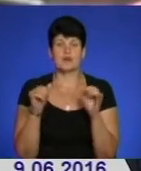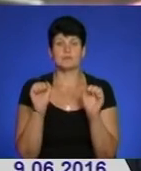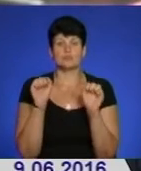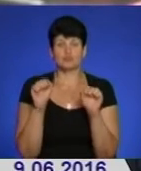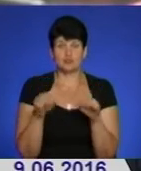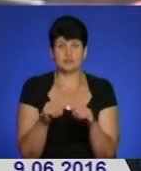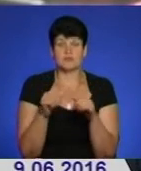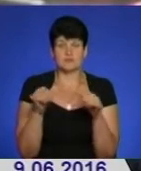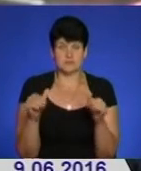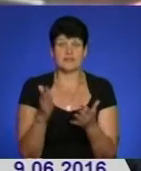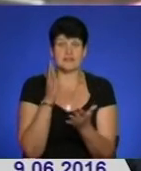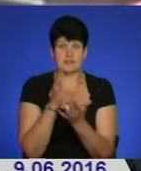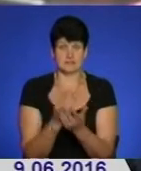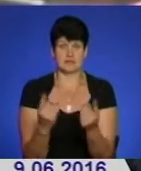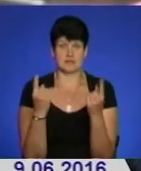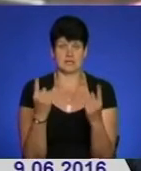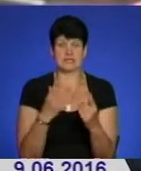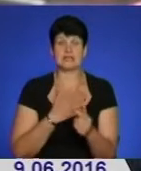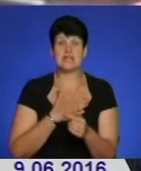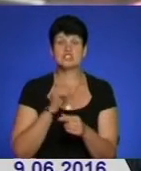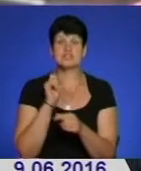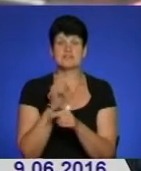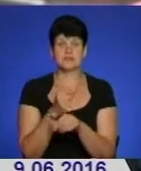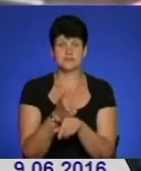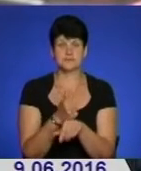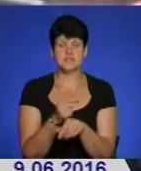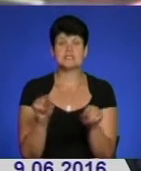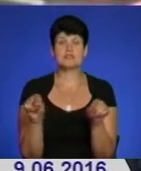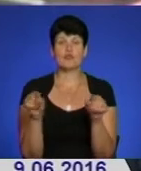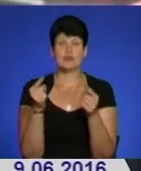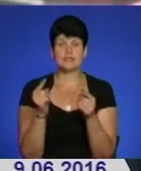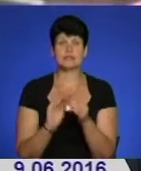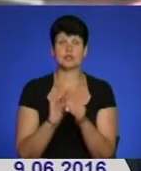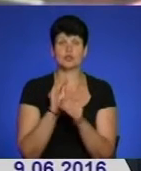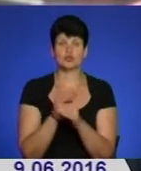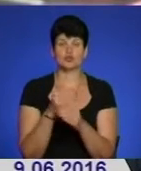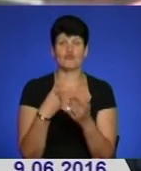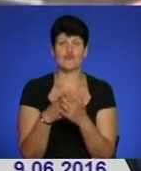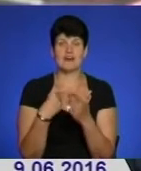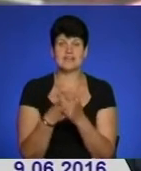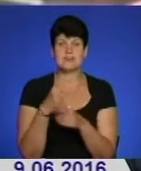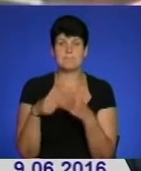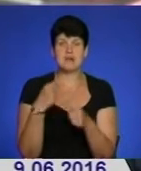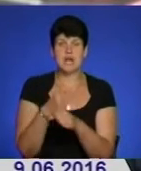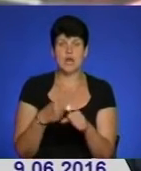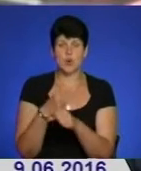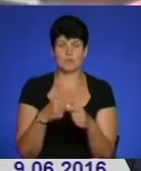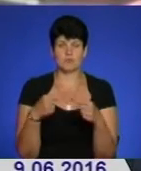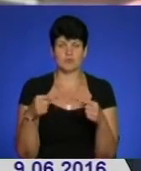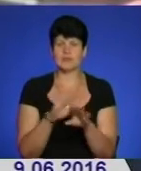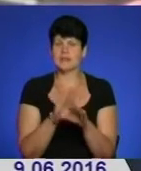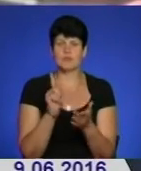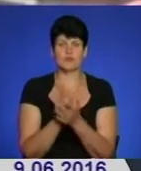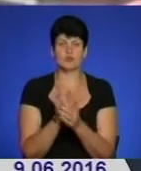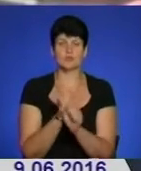зростання є незвичайно великим. Наше головне завдання – створити додану вартість переробки продукції. Ми маємо відійти від сировинної